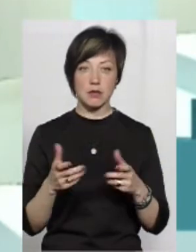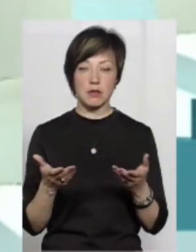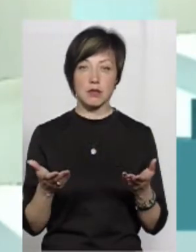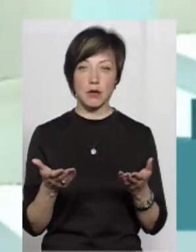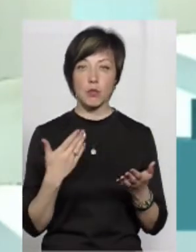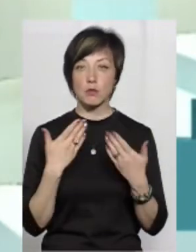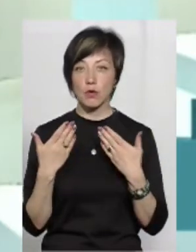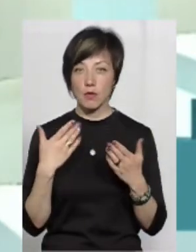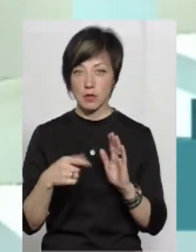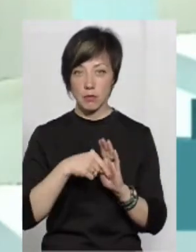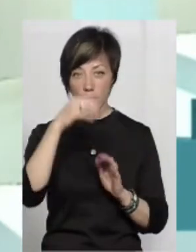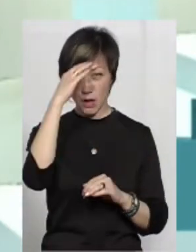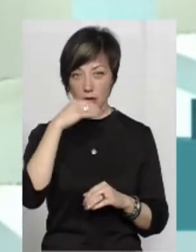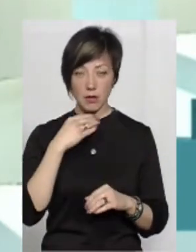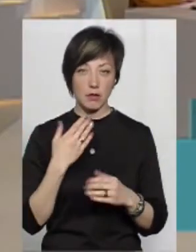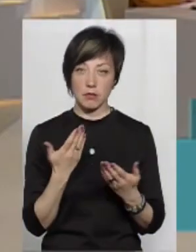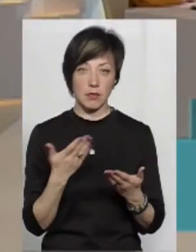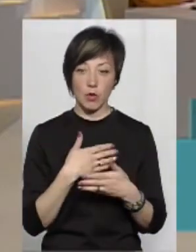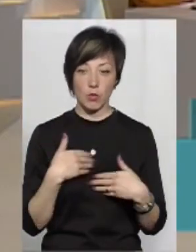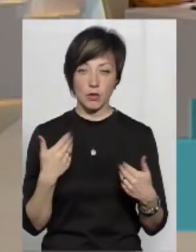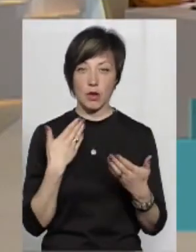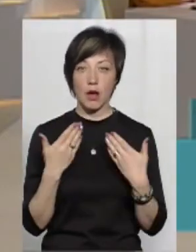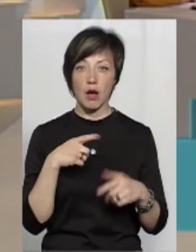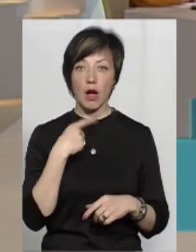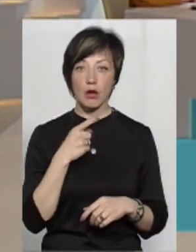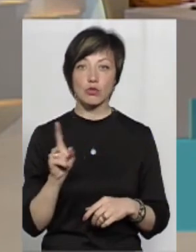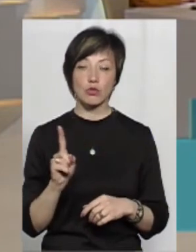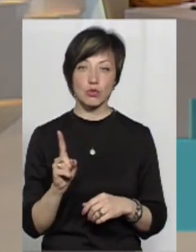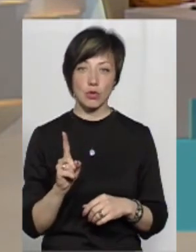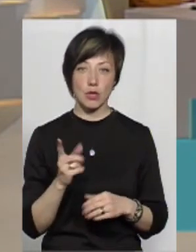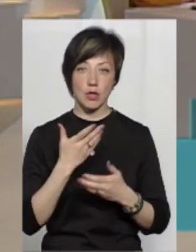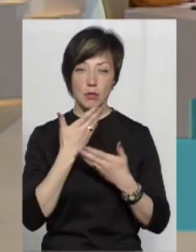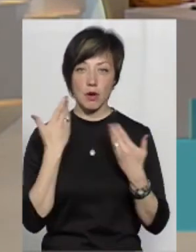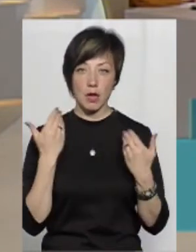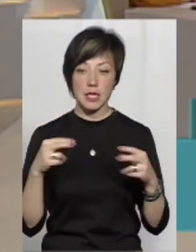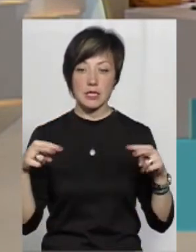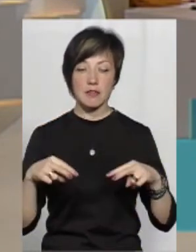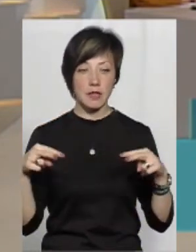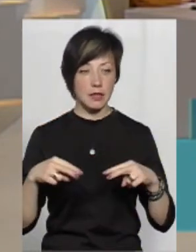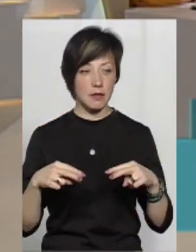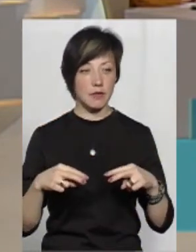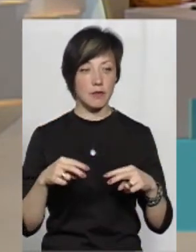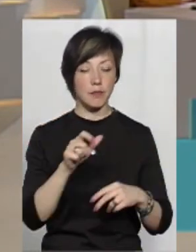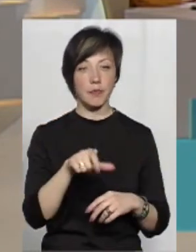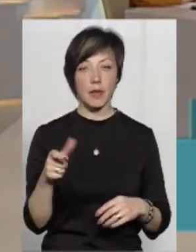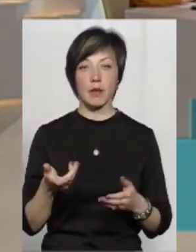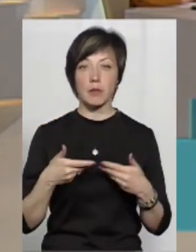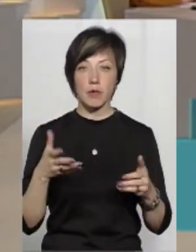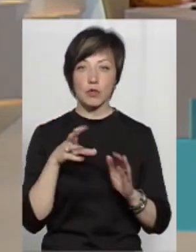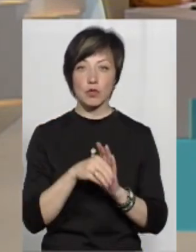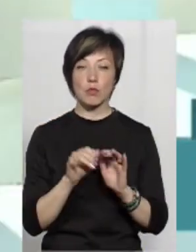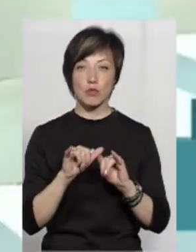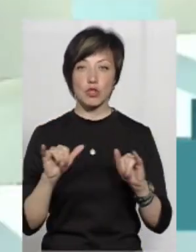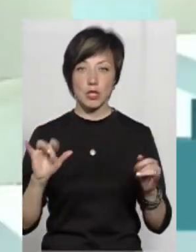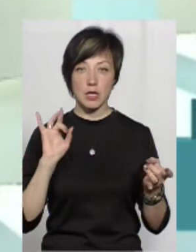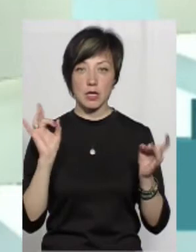поспілкувалися з батьком, не йде батько на контакт. Кажуть, що немає свідків. Ви знаєте, ми долучились до